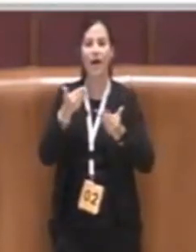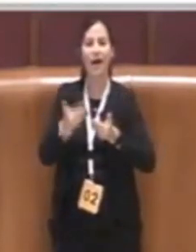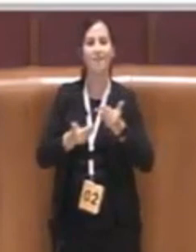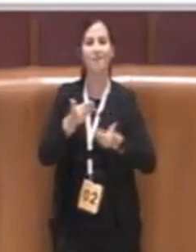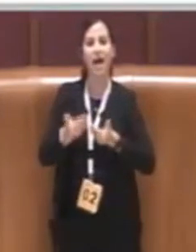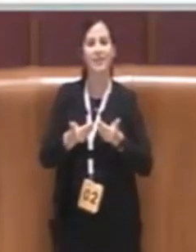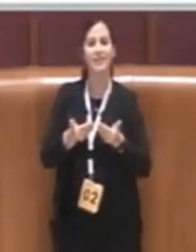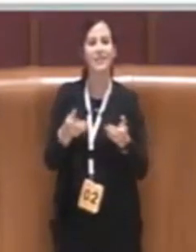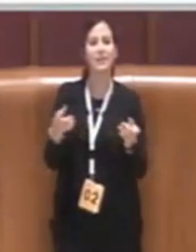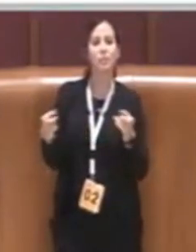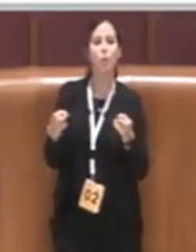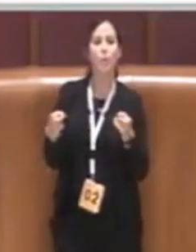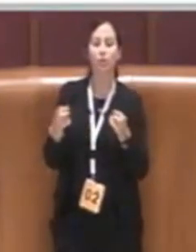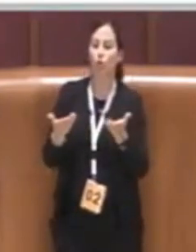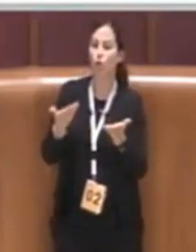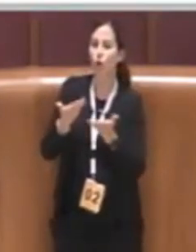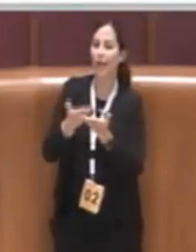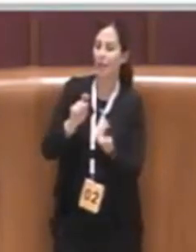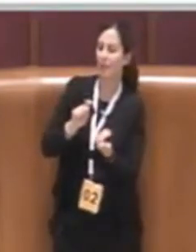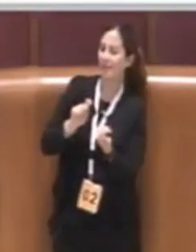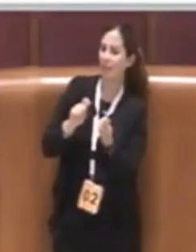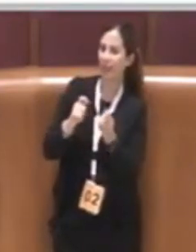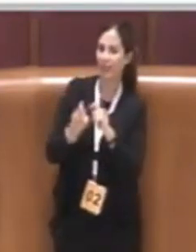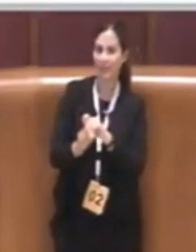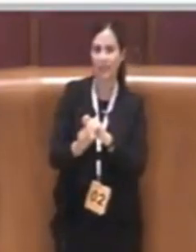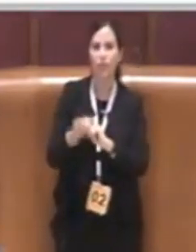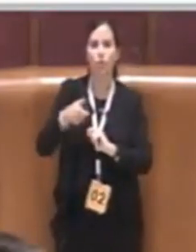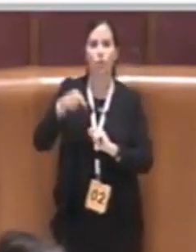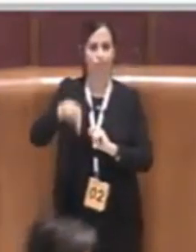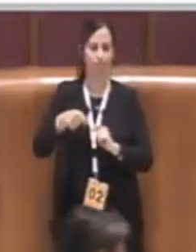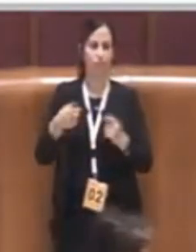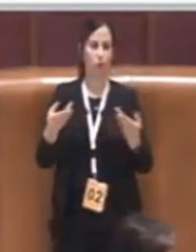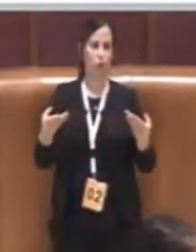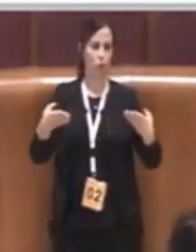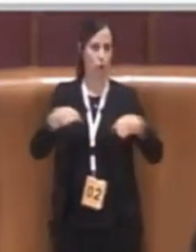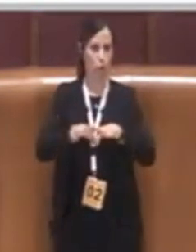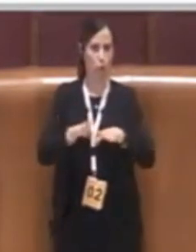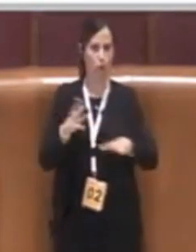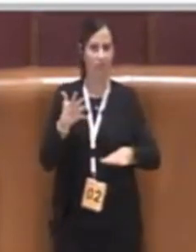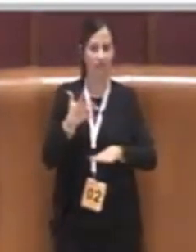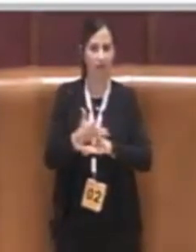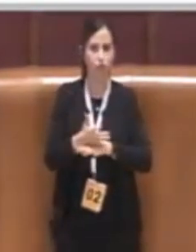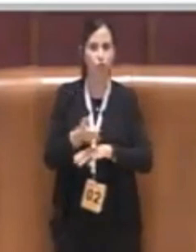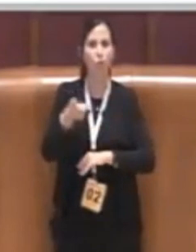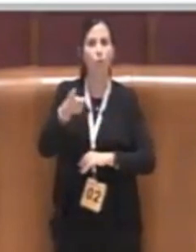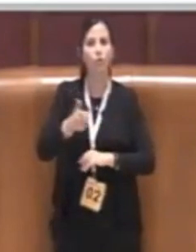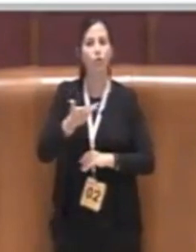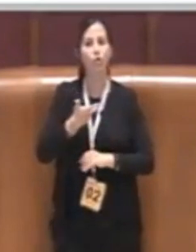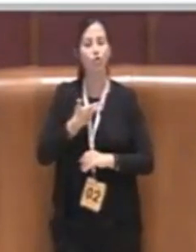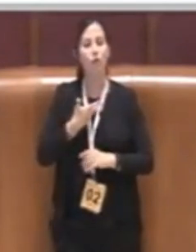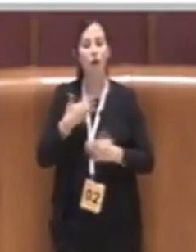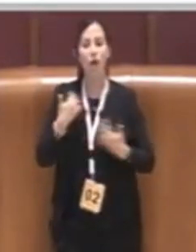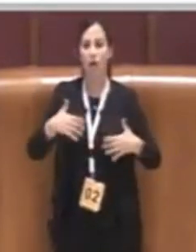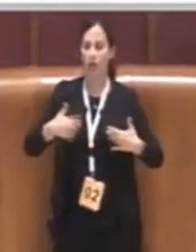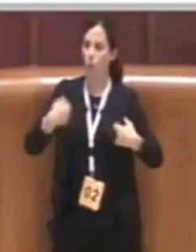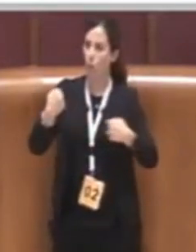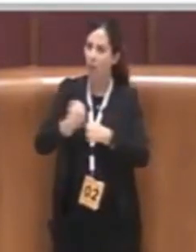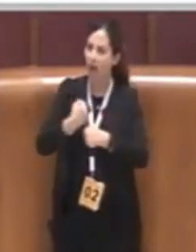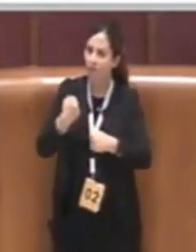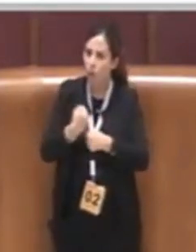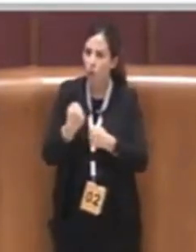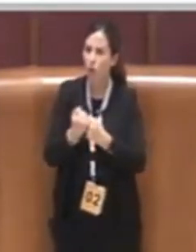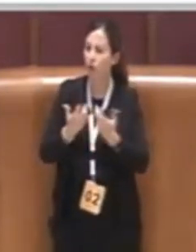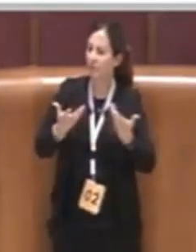perché con questo concludo l'intervento proprio perché c'è stato un grande lavoro sinergico tra le commissioni, gli